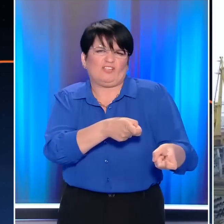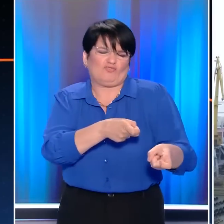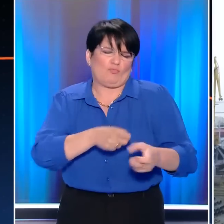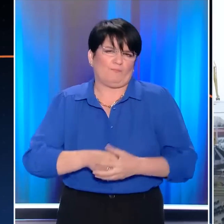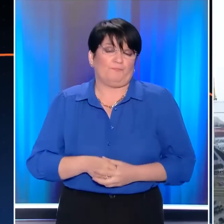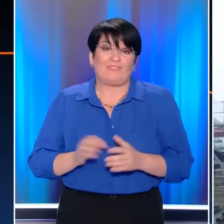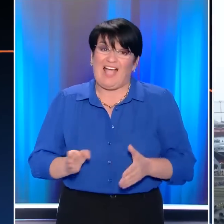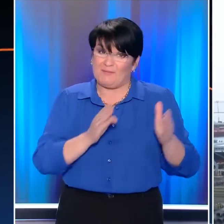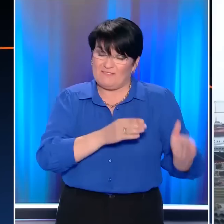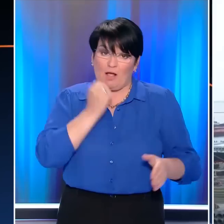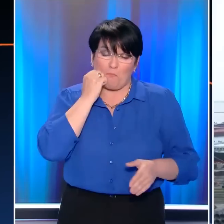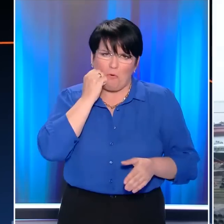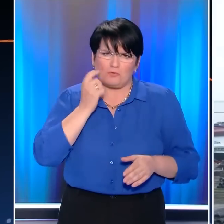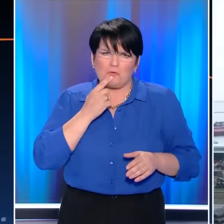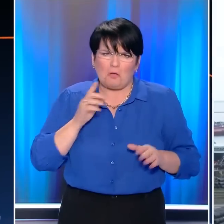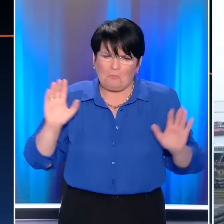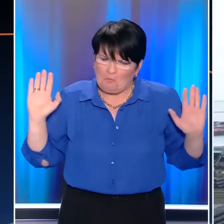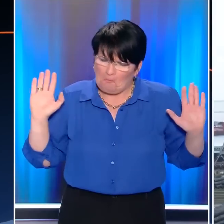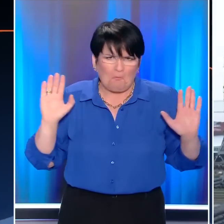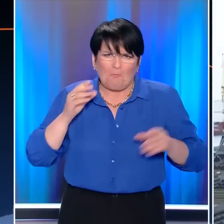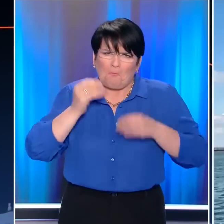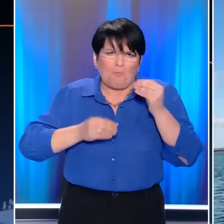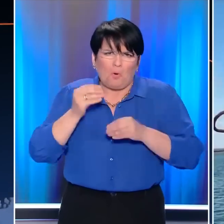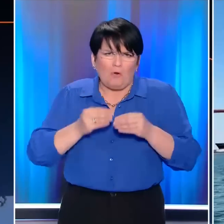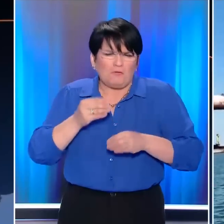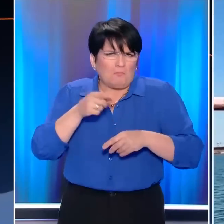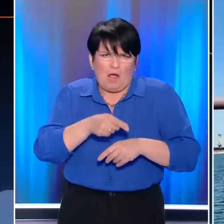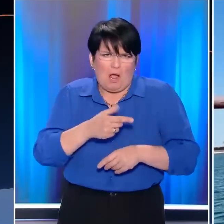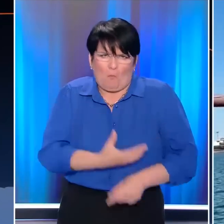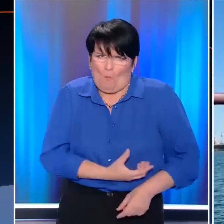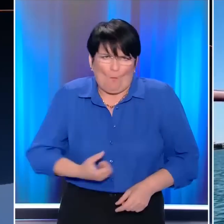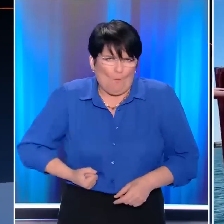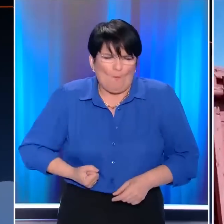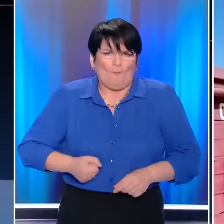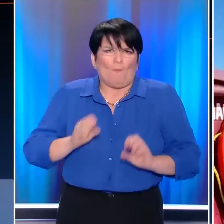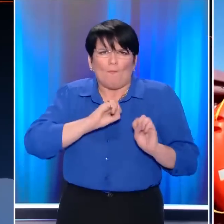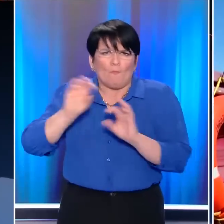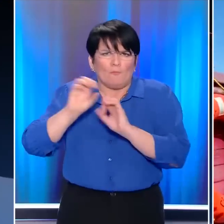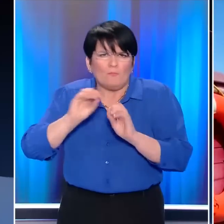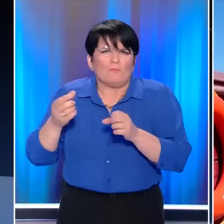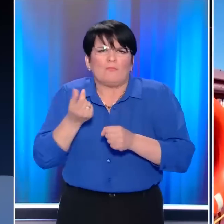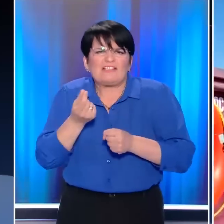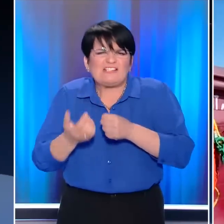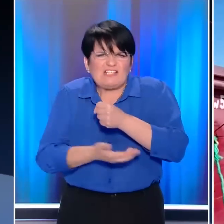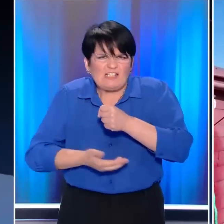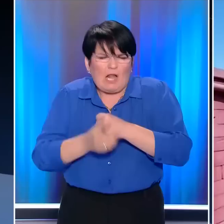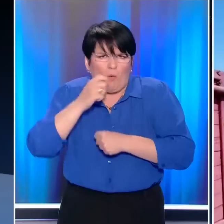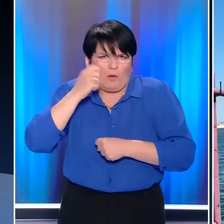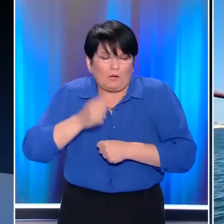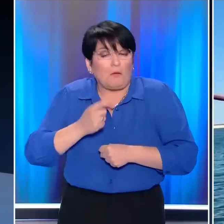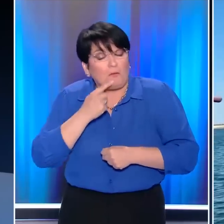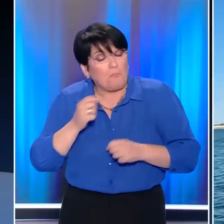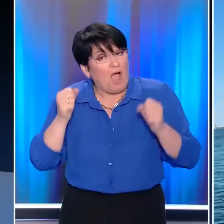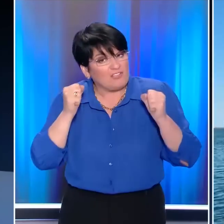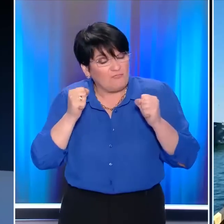Από την άλλη η Μόσχα επιμένει πως δεν προκαλεί εκείνη την επισητιστική κρίση, πως δεν εμποδίζει την έξοδο των σιτηρών από την Ουκρανία και πως εγγυάται την